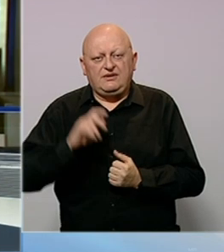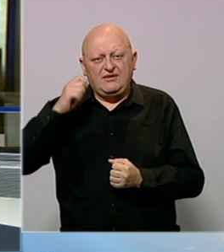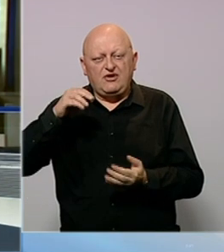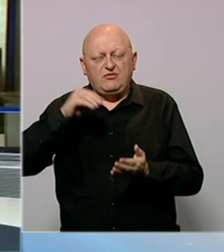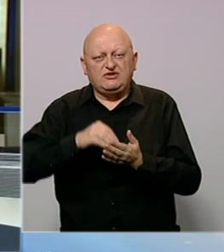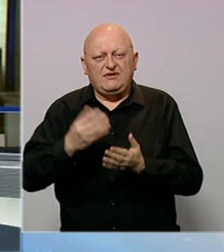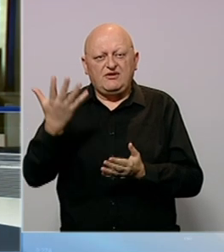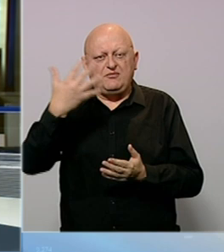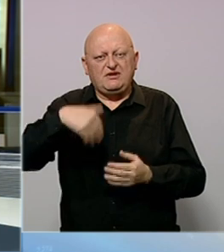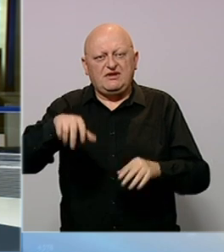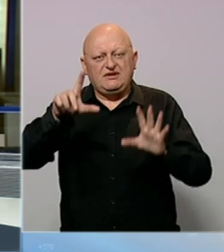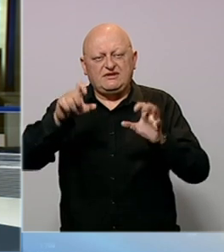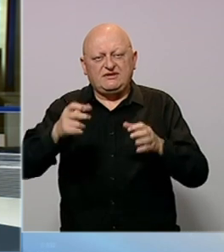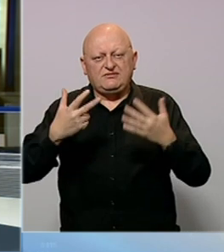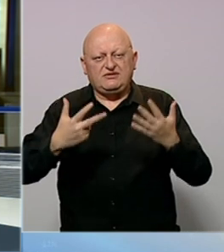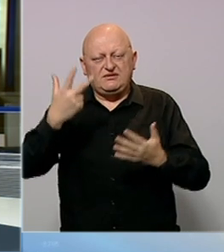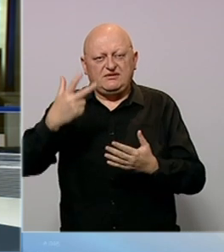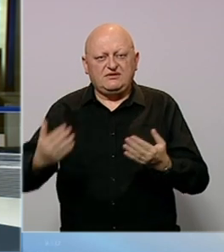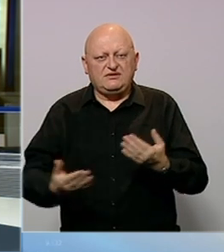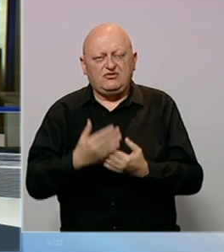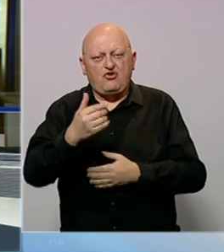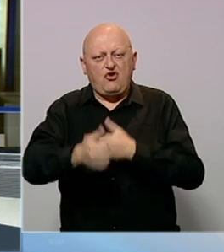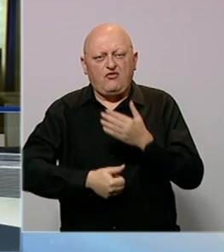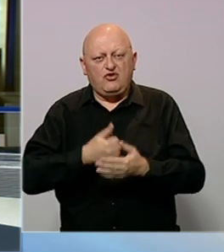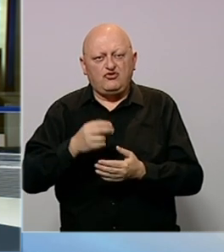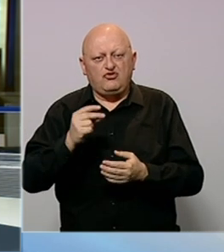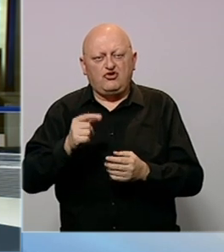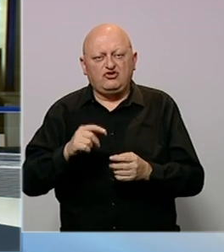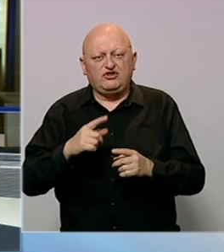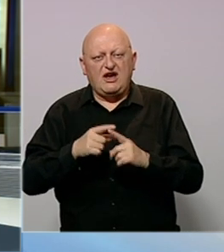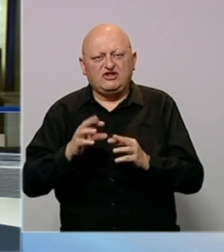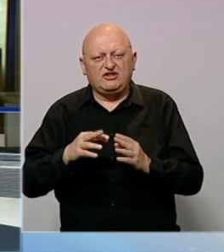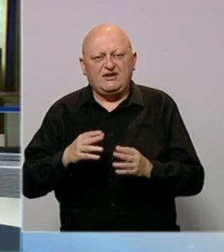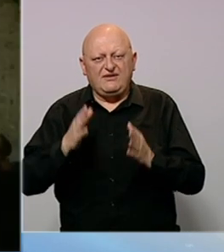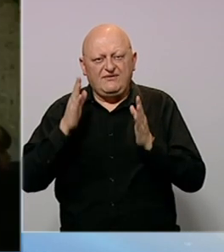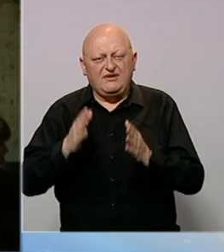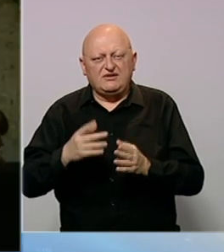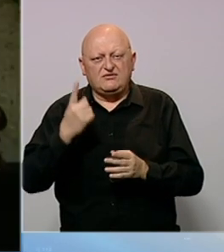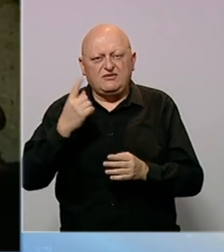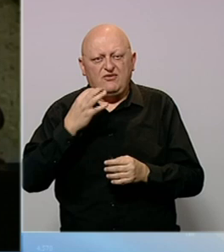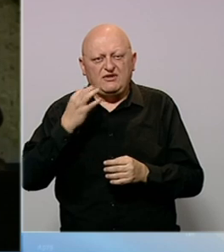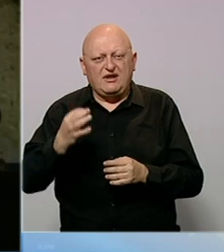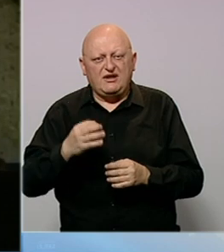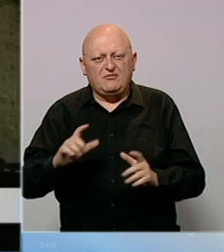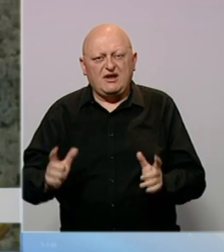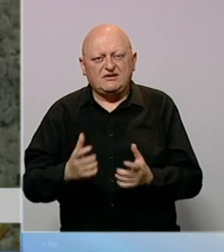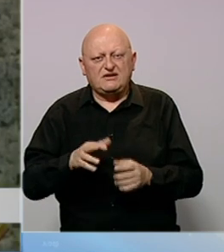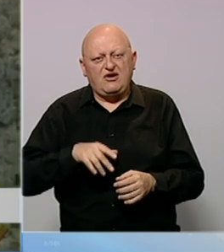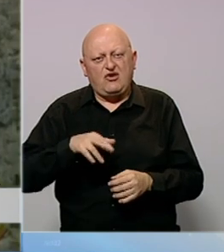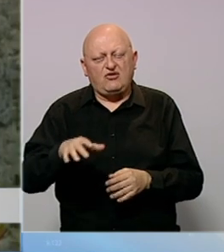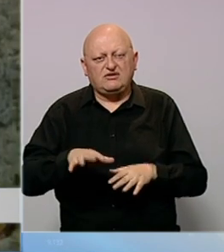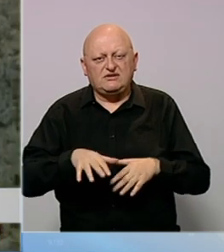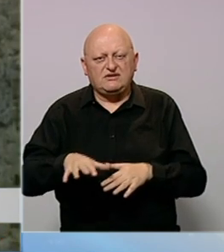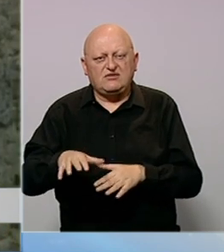Jevreji obilježavaju 5783. novu godinu Roš Hašan. Vjernice tokom prvog dana praznika